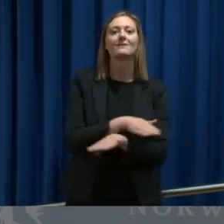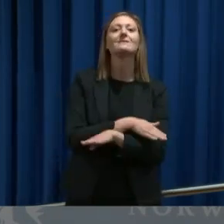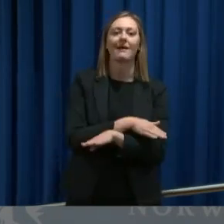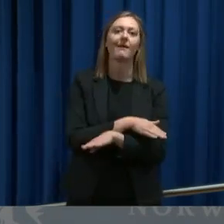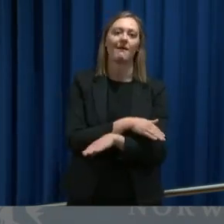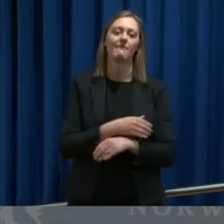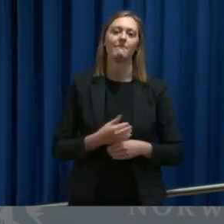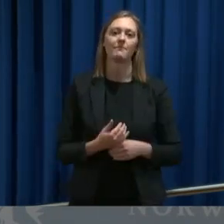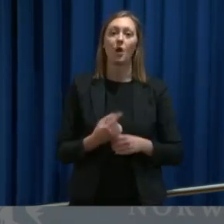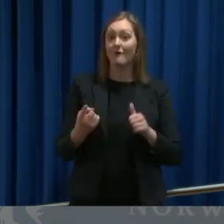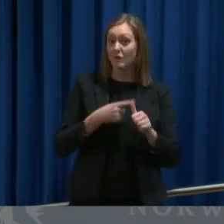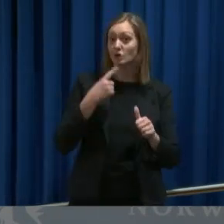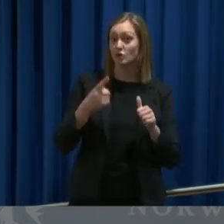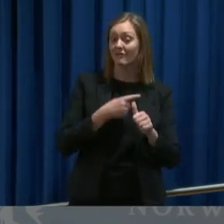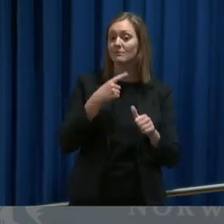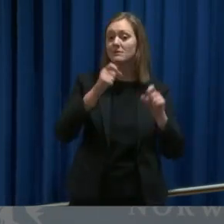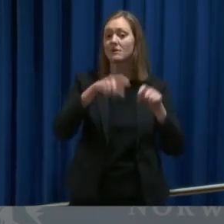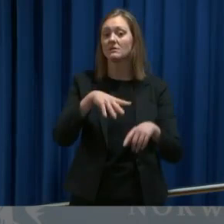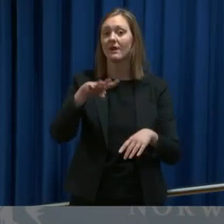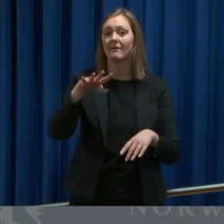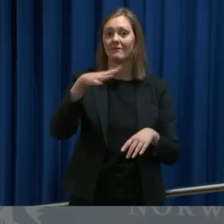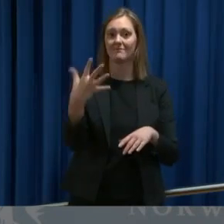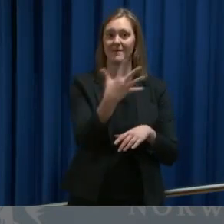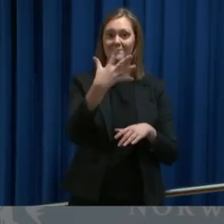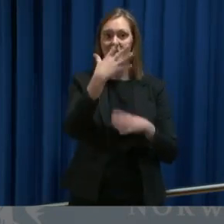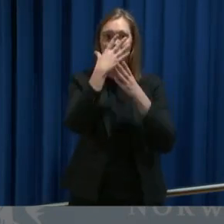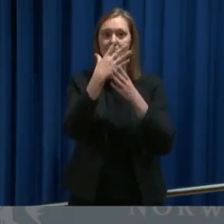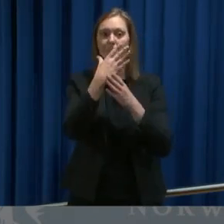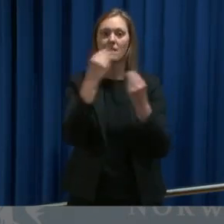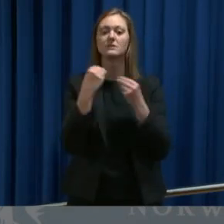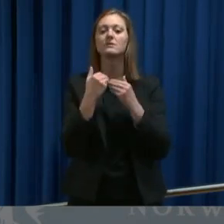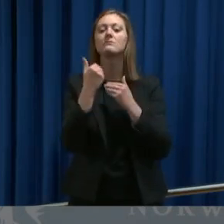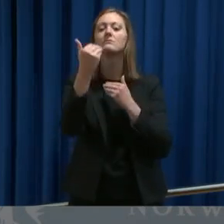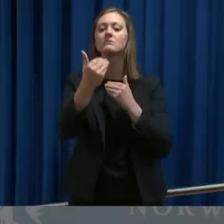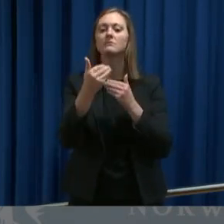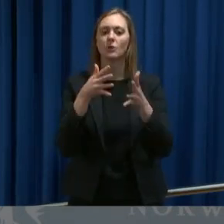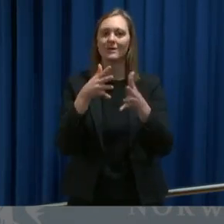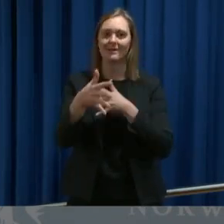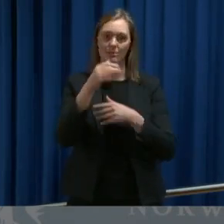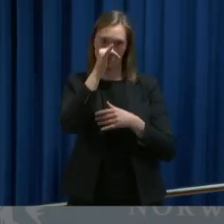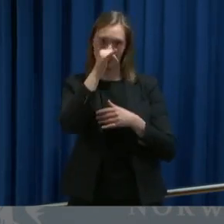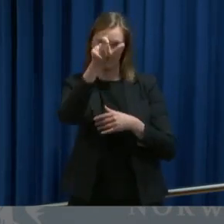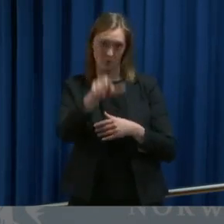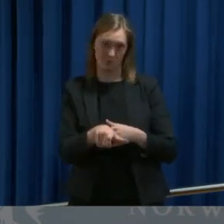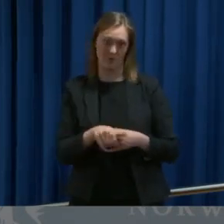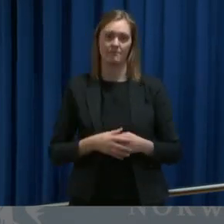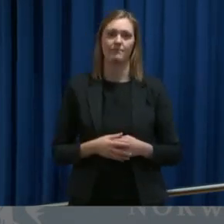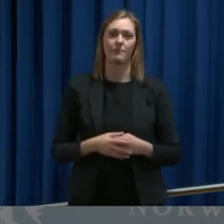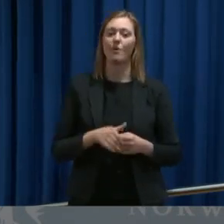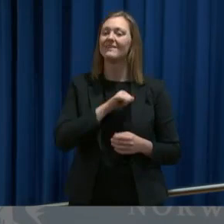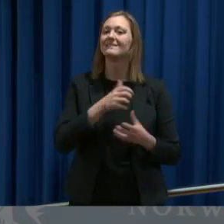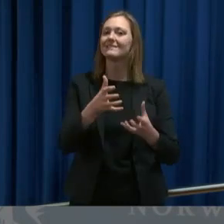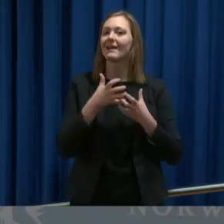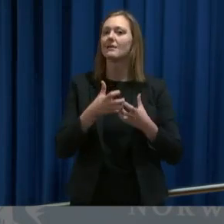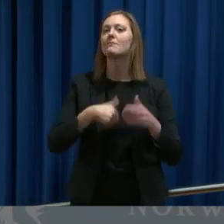i første omgang fra 5. mars og ut april måned. Og til de som trenger mer informasjon